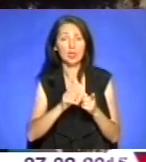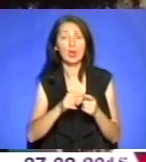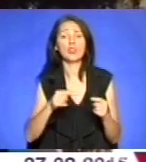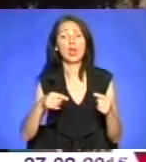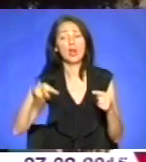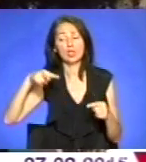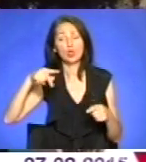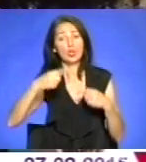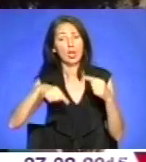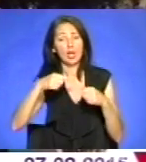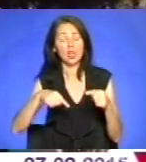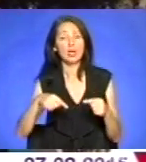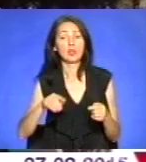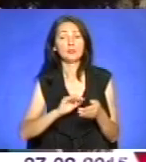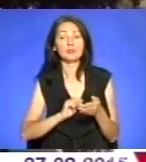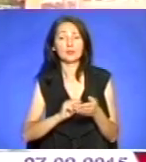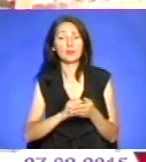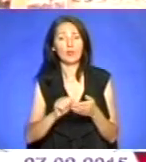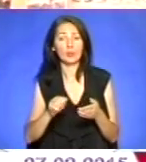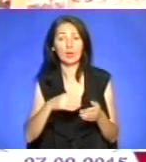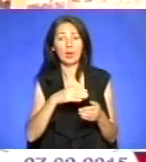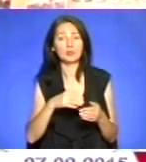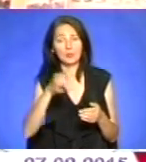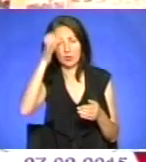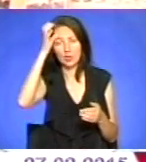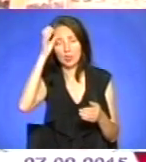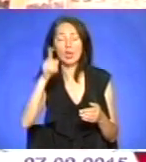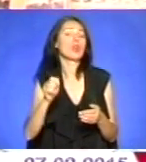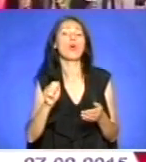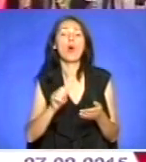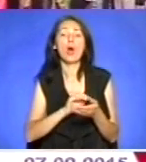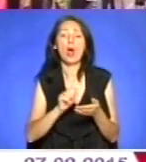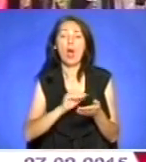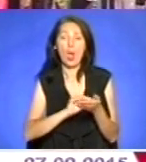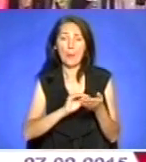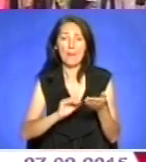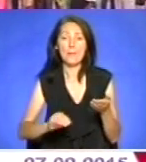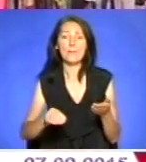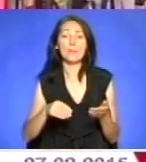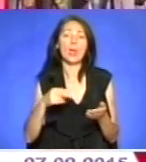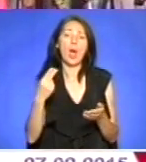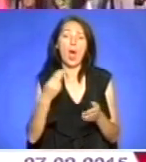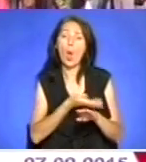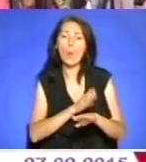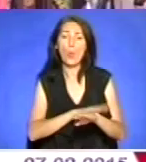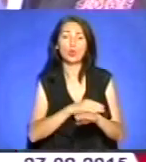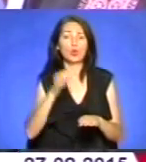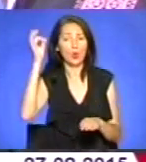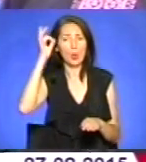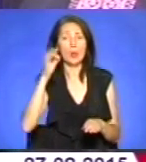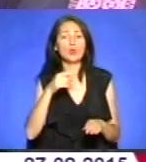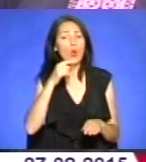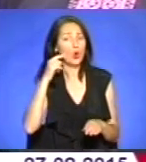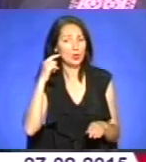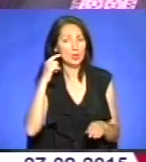учений. Його творчий доробок, писаний українською, німецькою, польською, російською, болгарською мовами, за приблизними оцінками